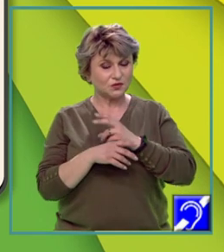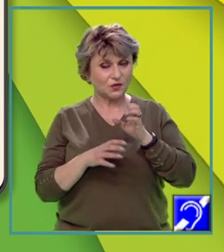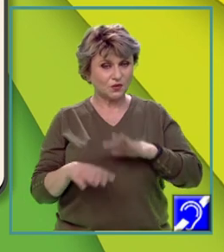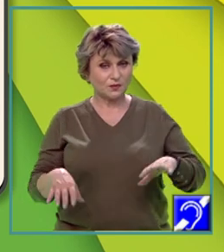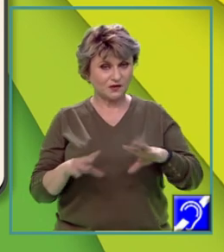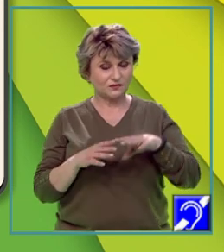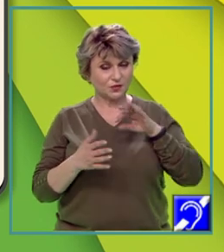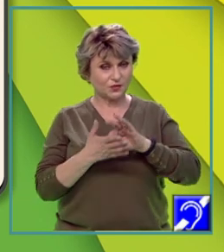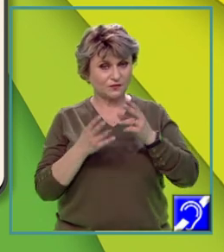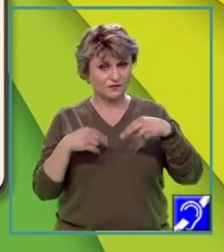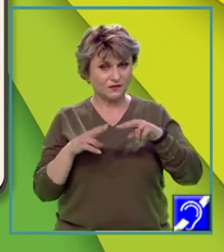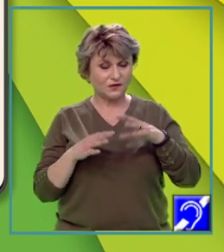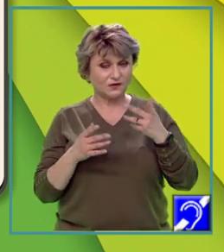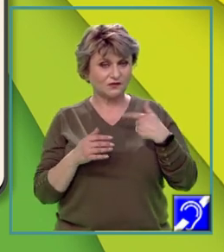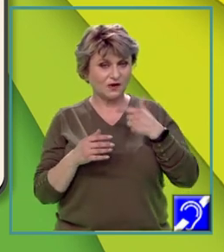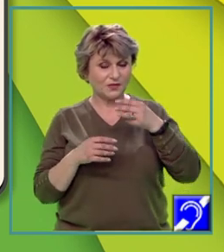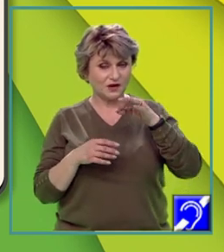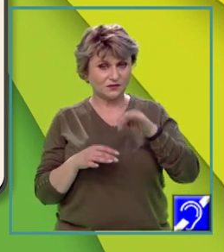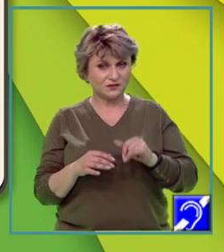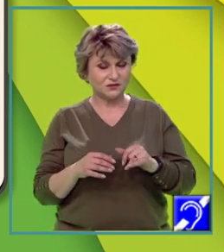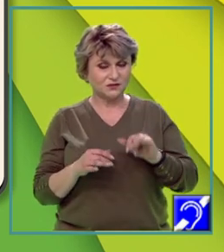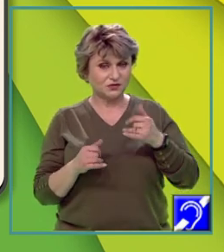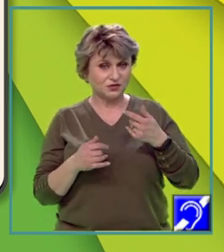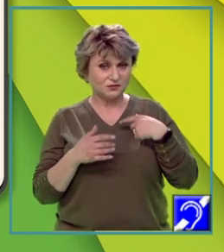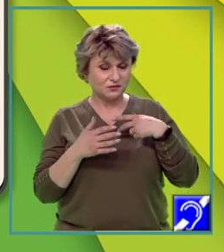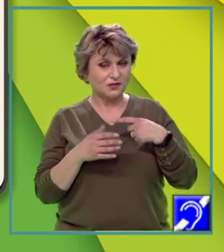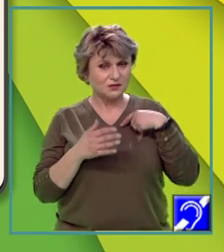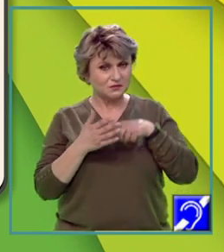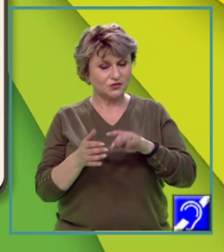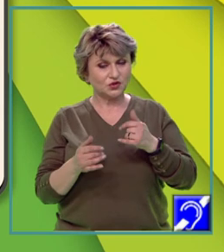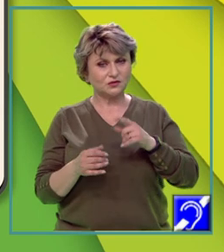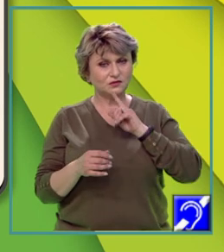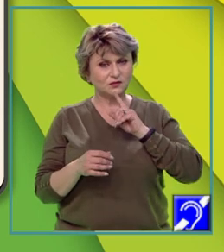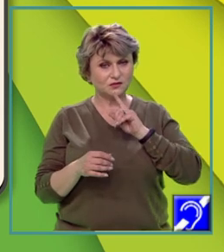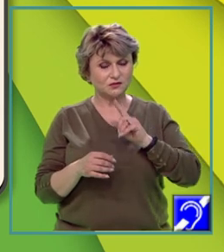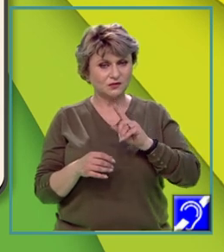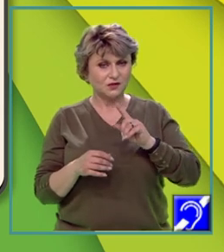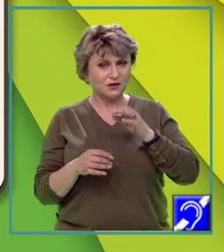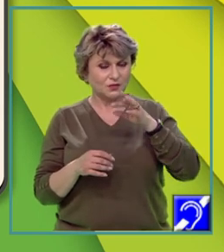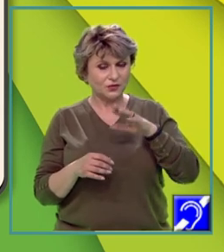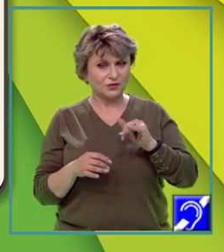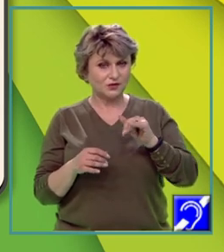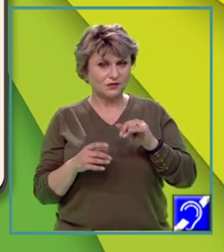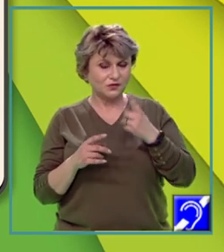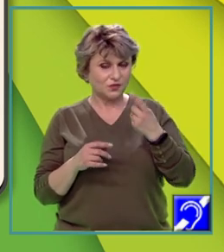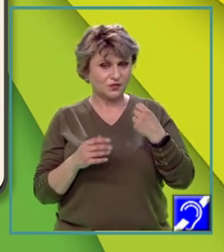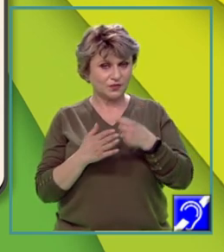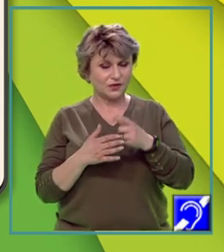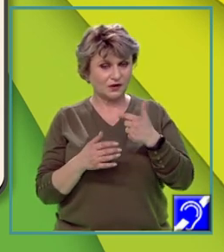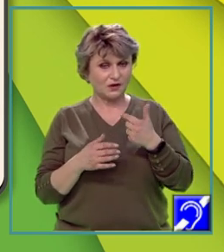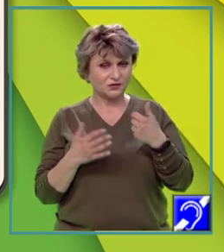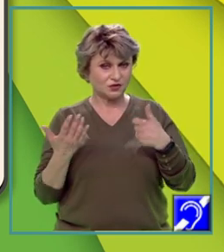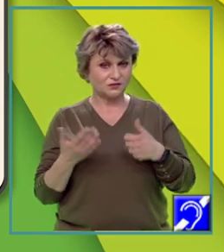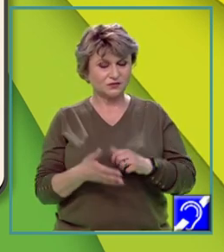Vă propun în finalul lecției câteva aplicații identificați și denumiți tipurile de mediu notate cu cifre de la 1 la